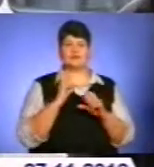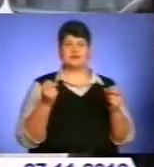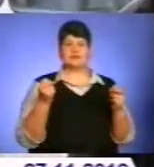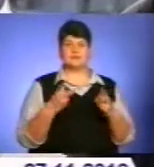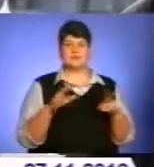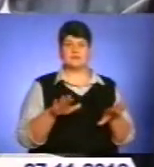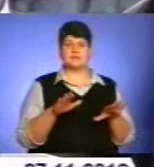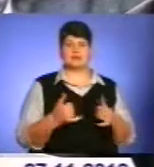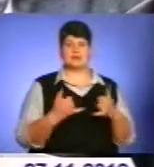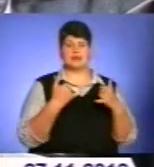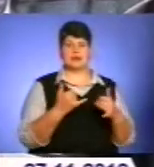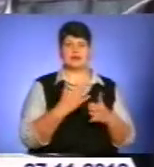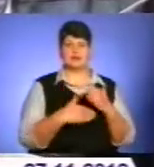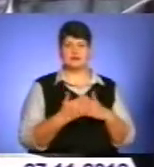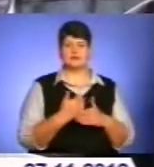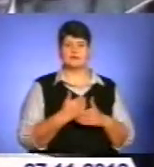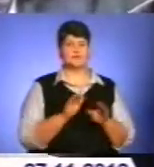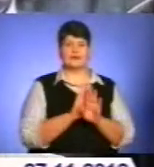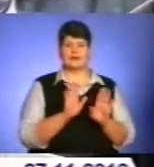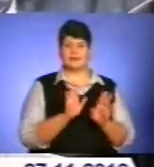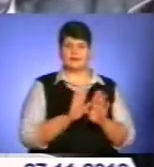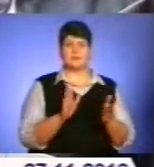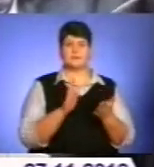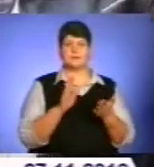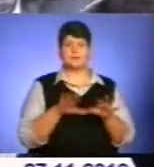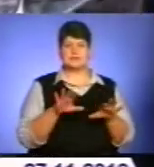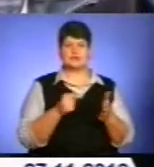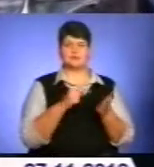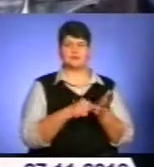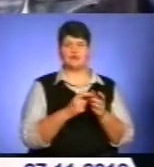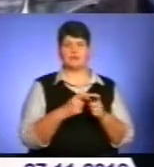спеціально відвадані для пільговиків? Ні, місця вказані в билетах.